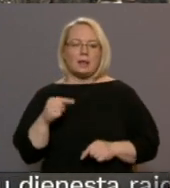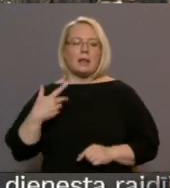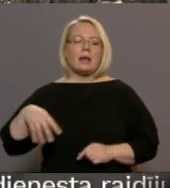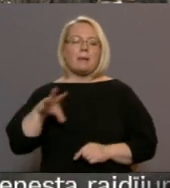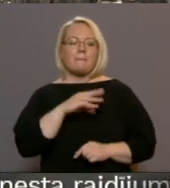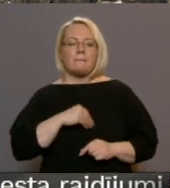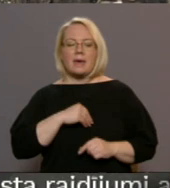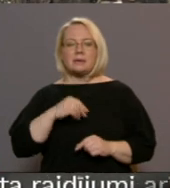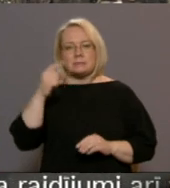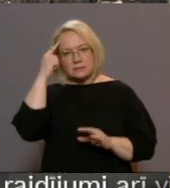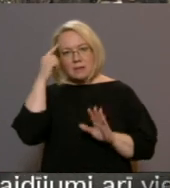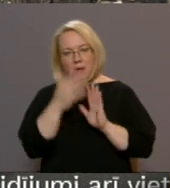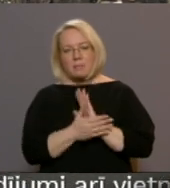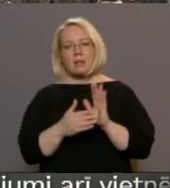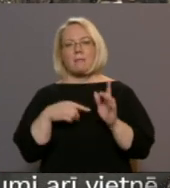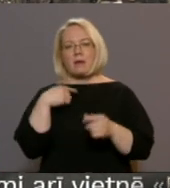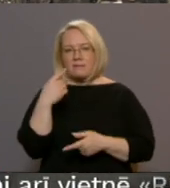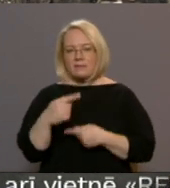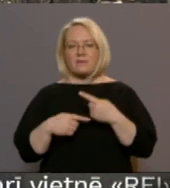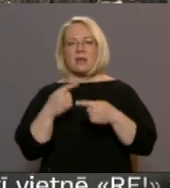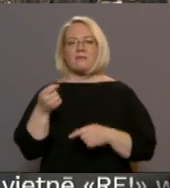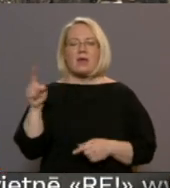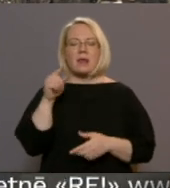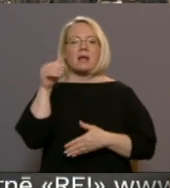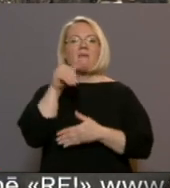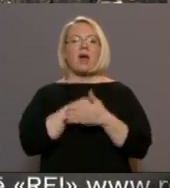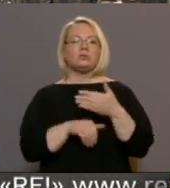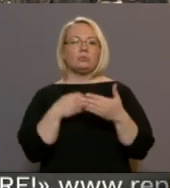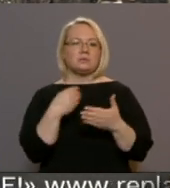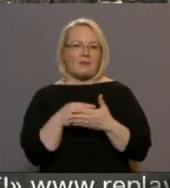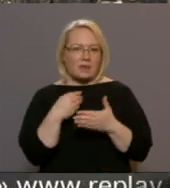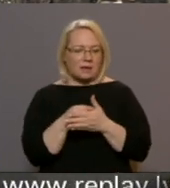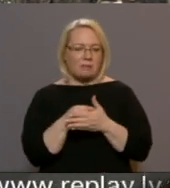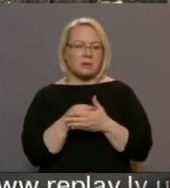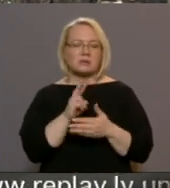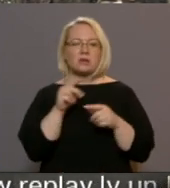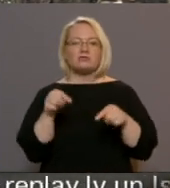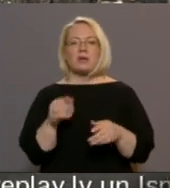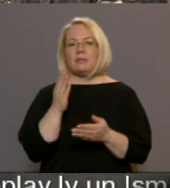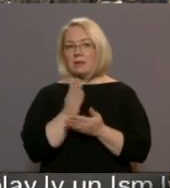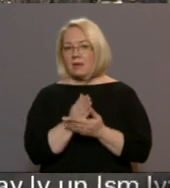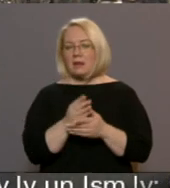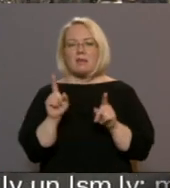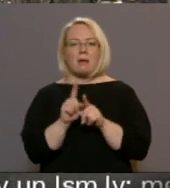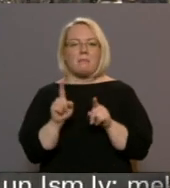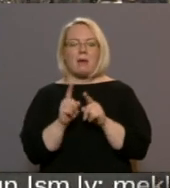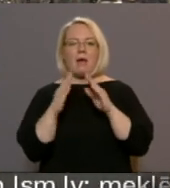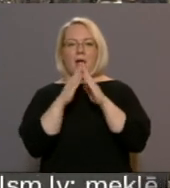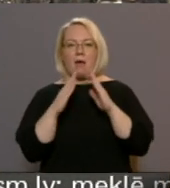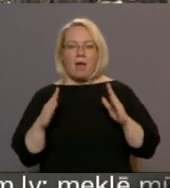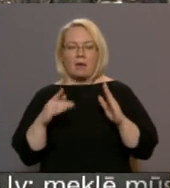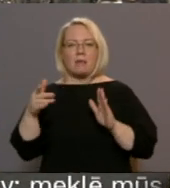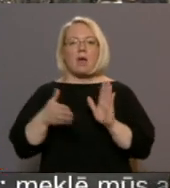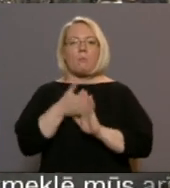mēs apzinājām ar vienu vairāku un vairāku vēstures vērtības, kas šeit ir, jo tā pati ēka. Tā